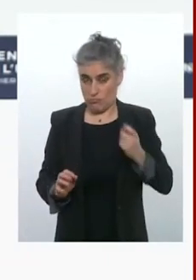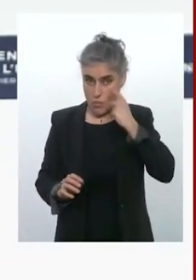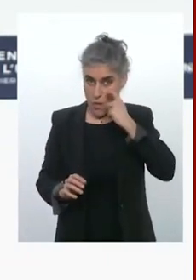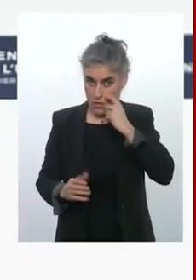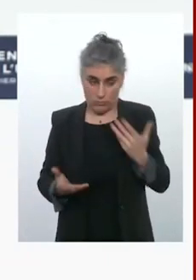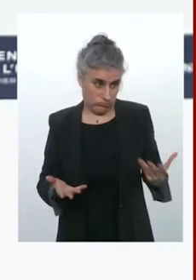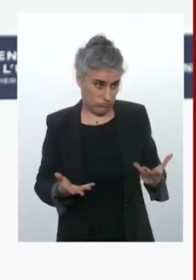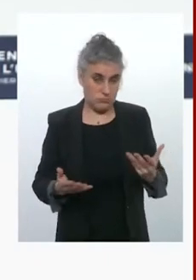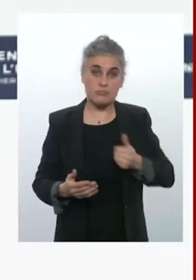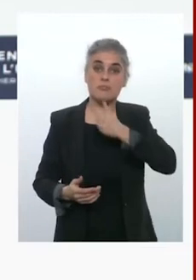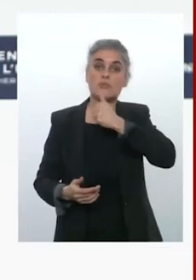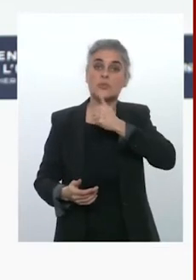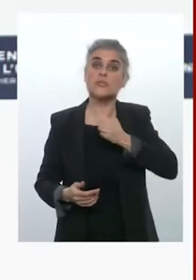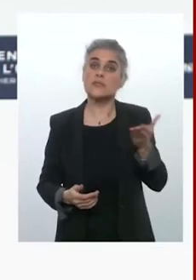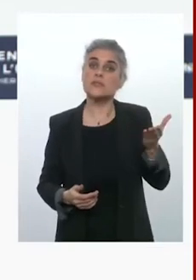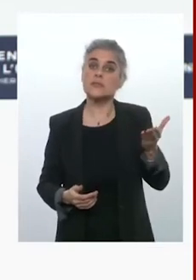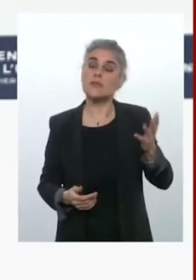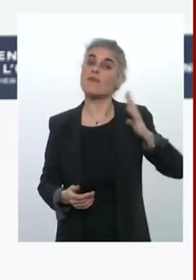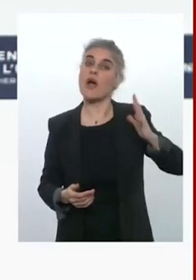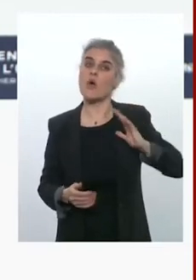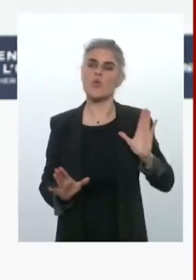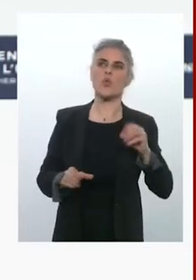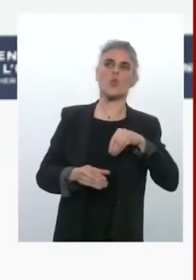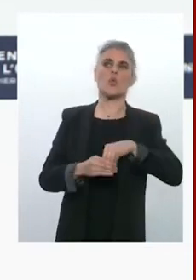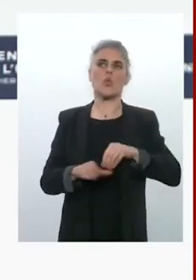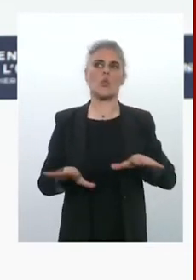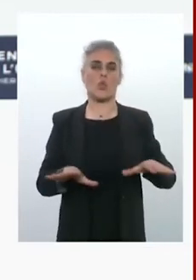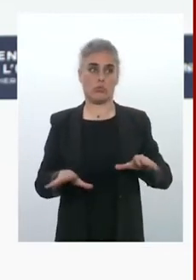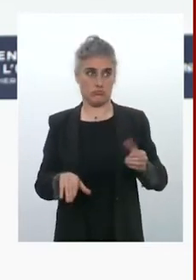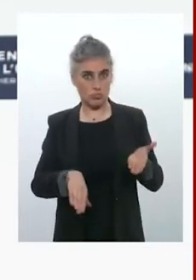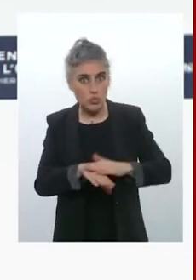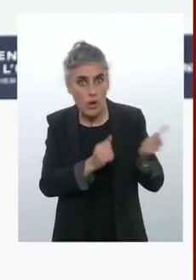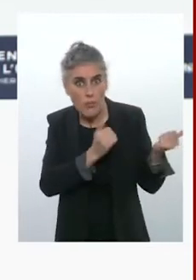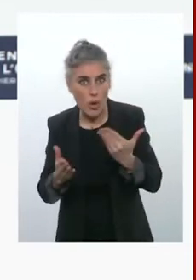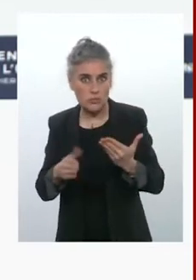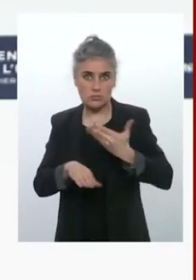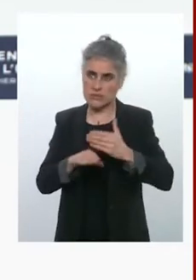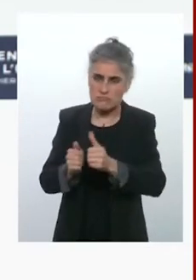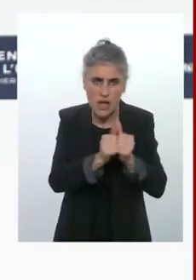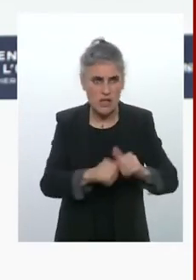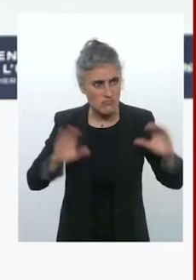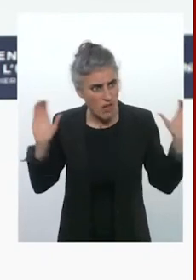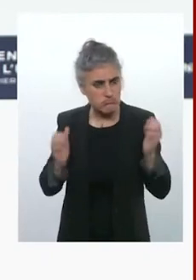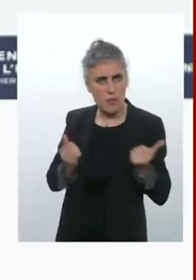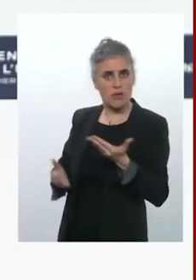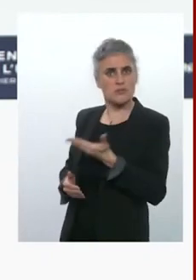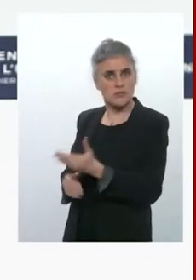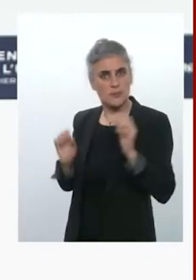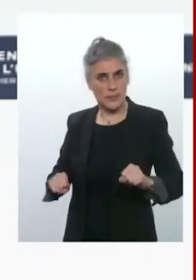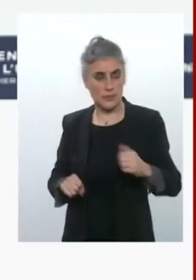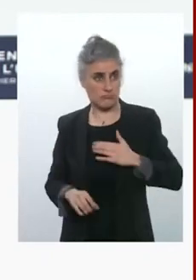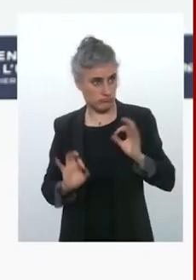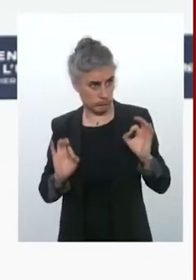effet l'un des pays frugaux, a fait une proposition d'emprunt commun. Je m'en félicite et je la partage. Et je